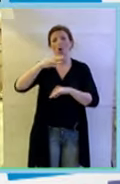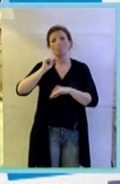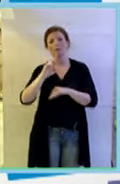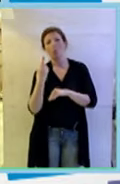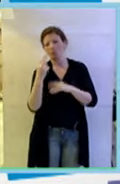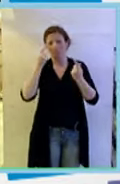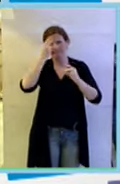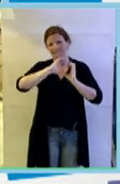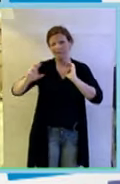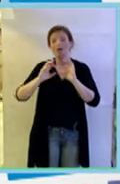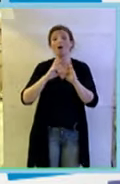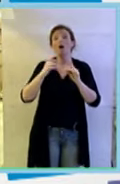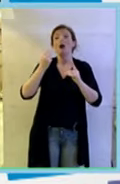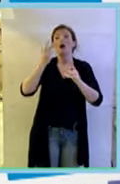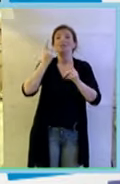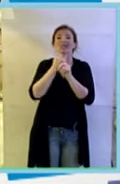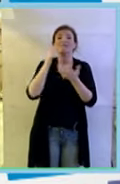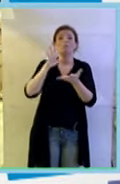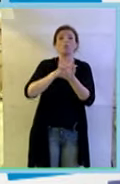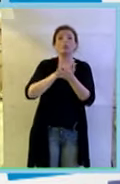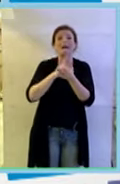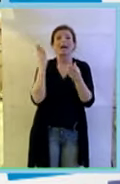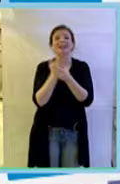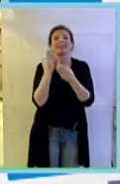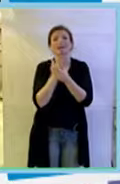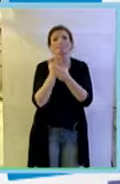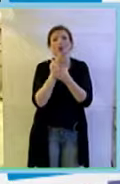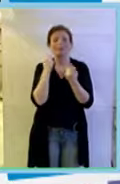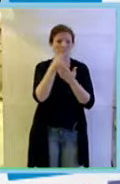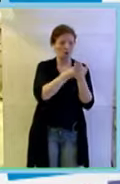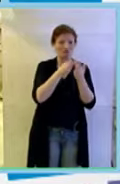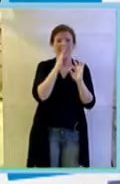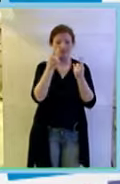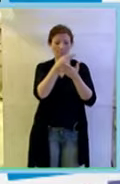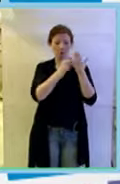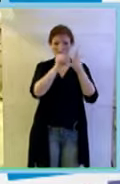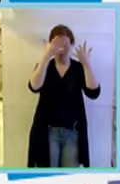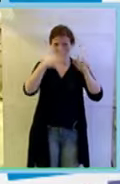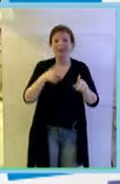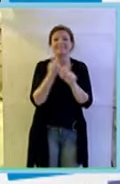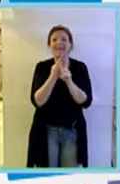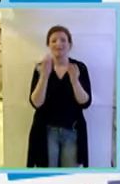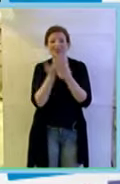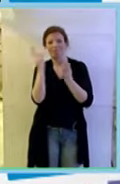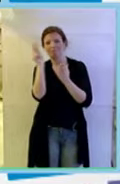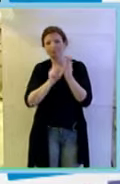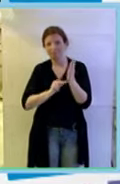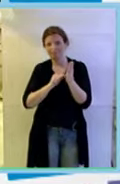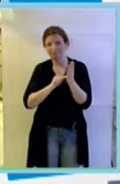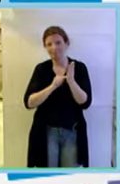pubblicare il report dei progetti cioè alla fine del progetto tu devi scrivere un report